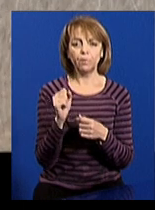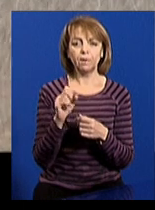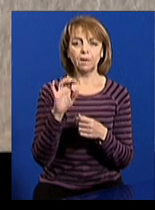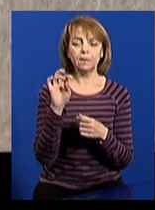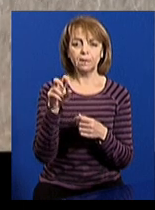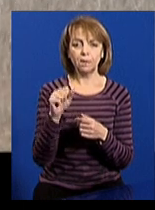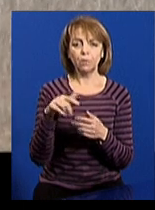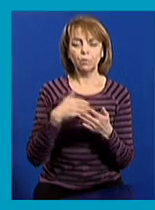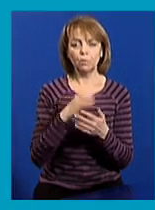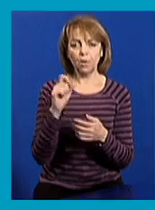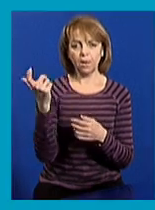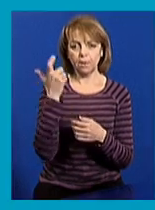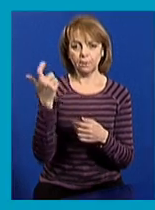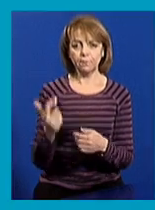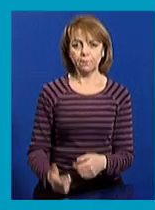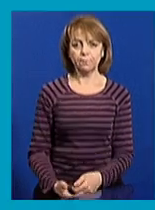новини ЮАХарків.